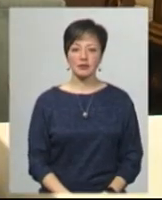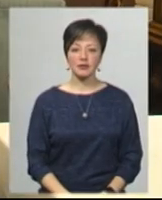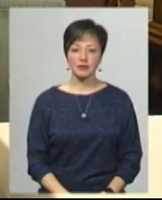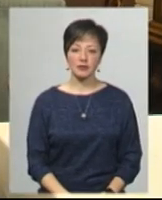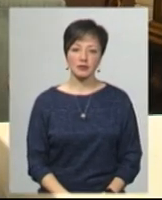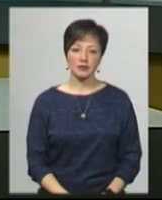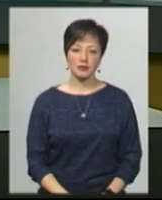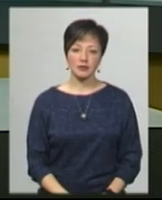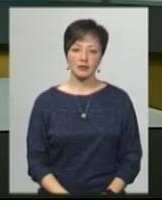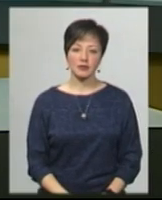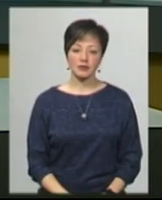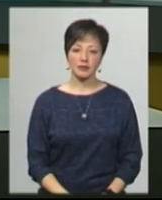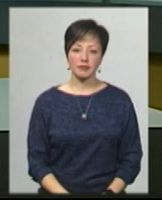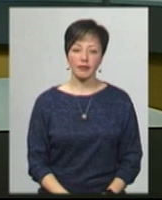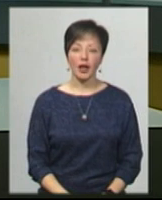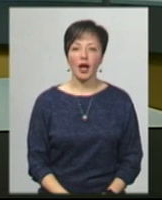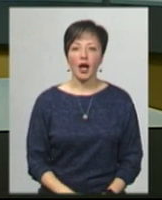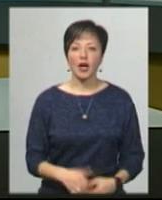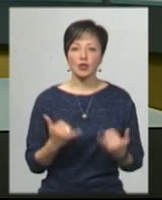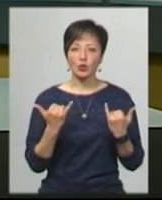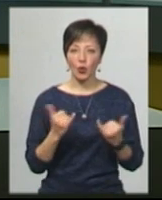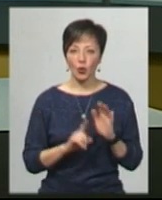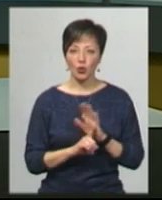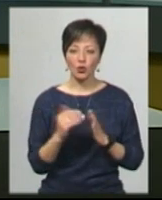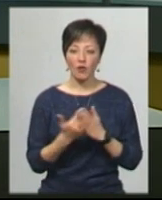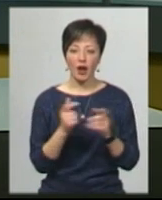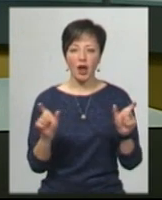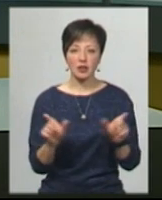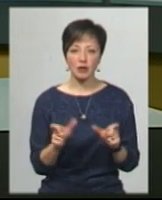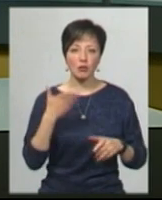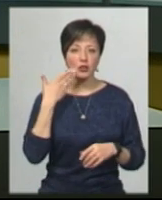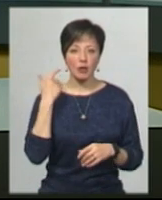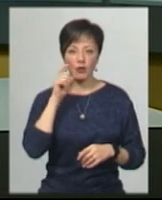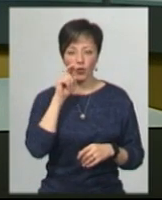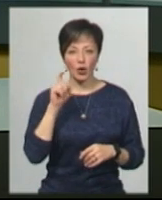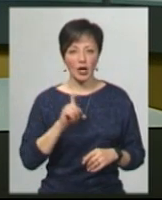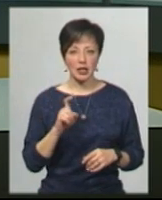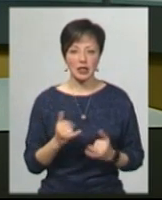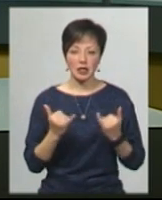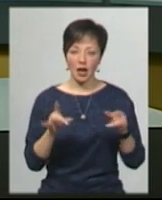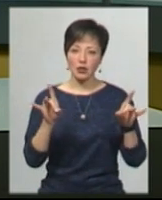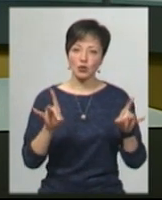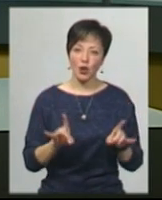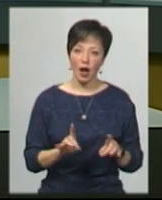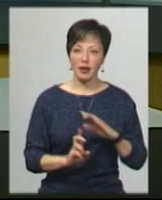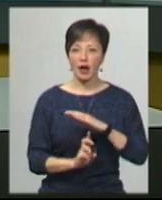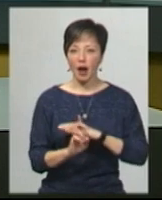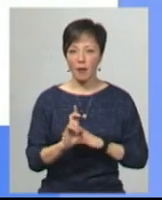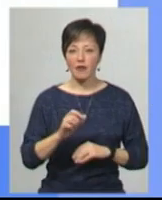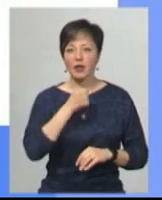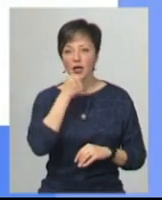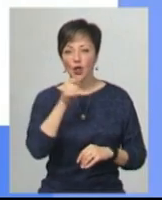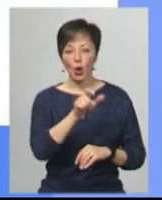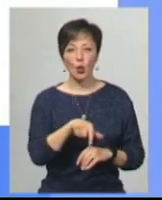Хмельницький. Нагадаю, відсьогодні нові карантинні послаблення в Україні. Для ресторанів, храмів і літніх людей.